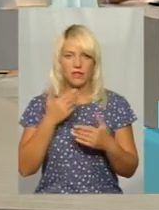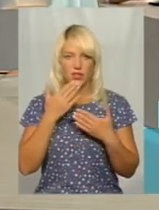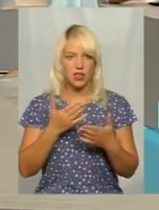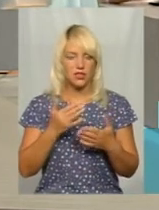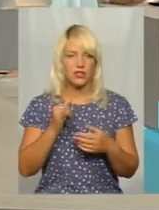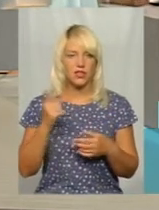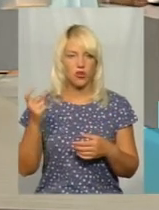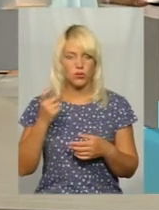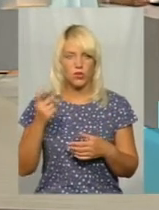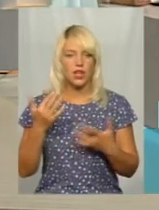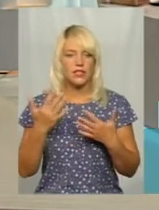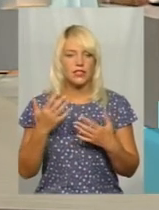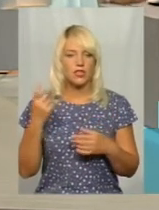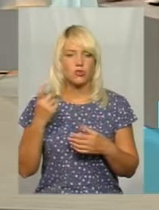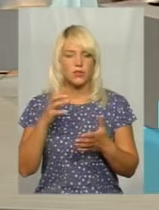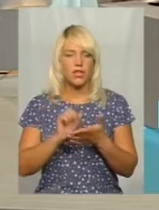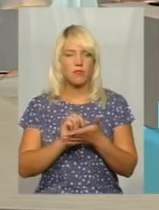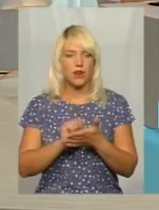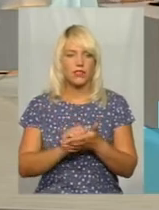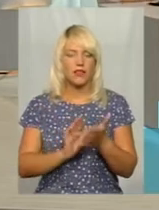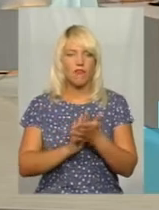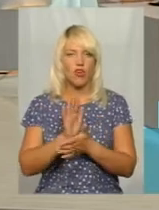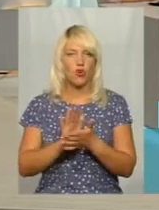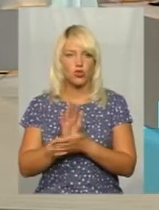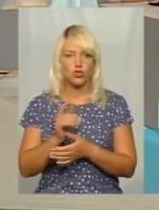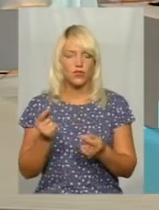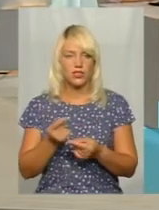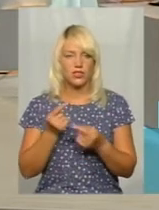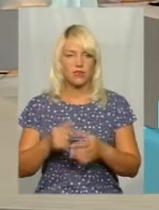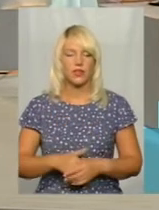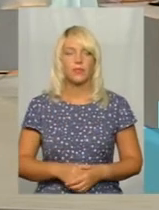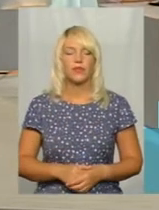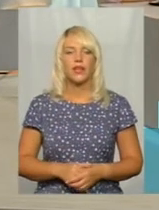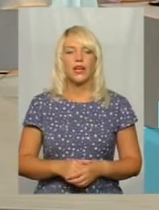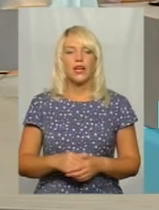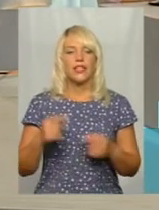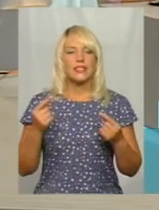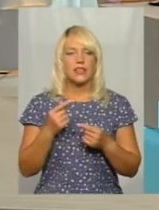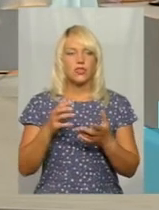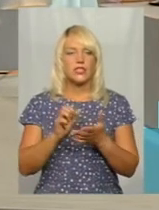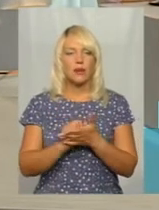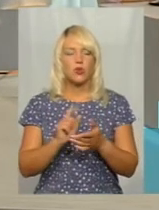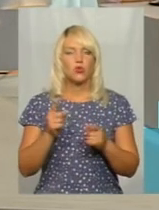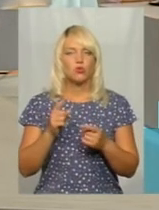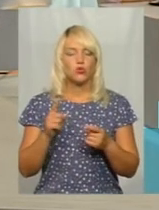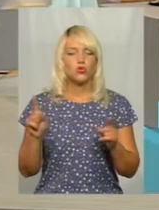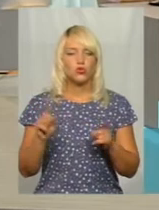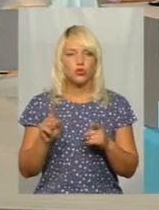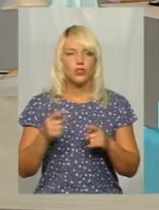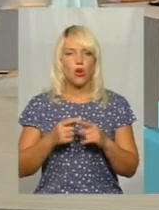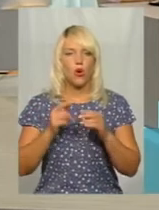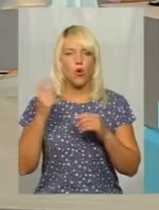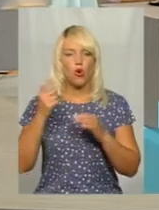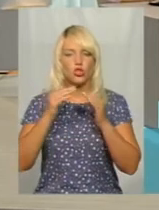Господарств в нас взагалі скільки займаються вирощуванням зернових? Ну, зернових нас займається понад часу господарств, просто ці господарства, які